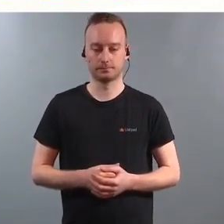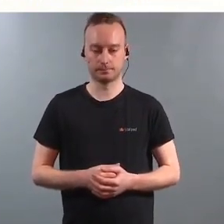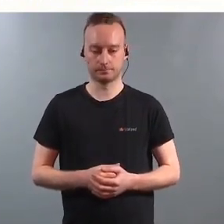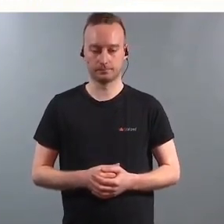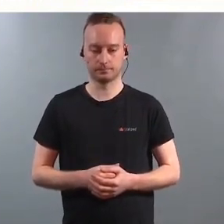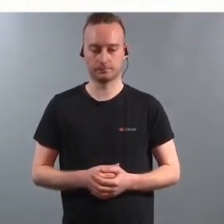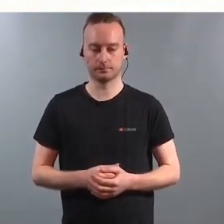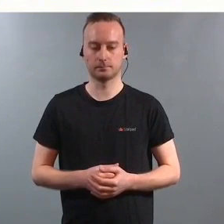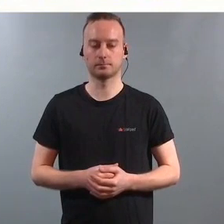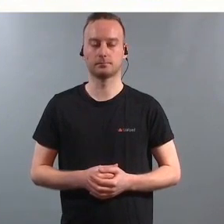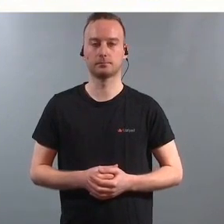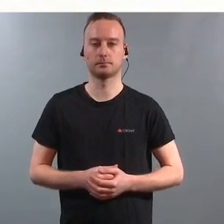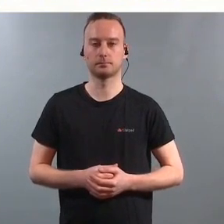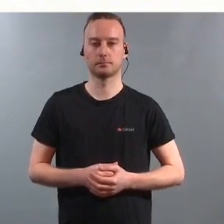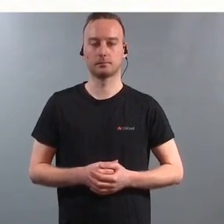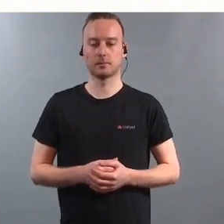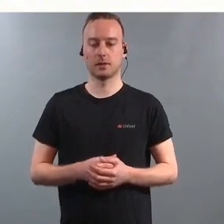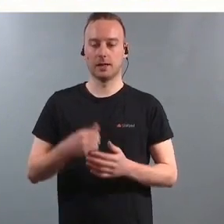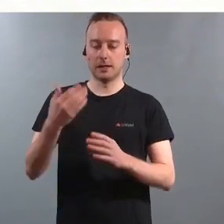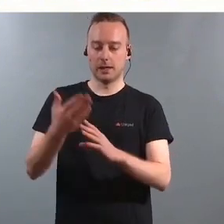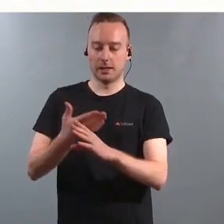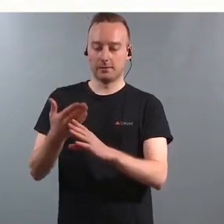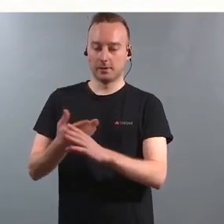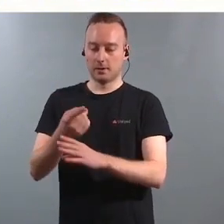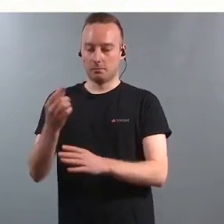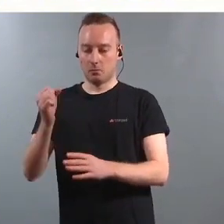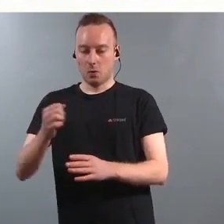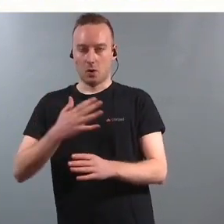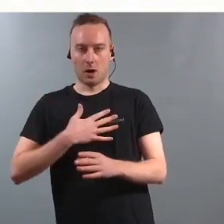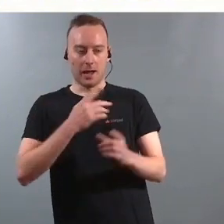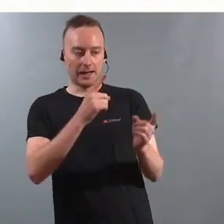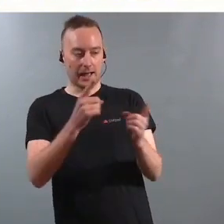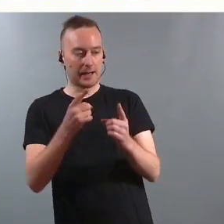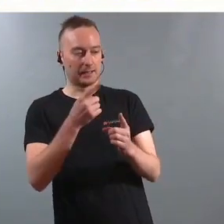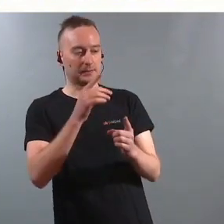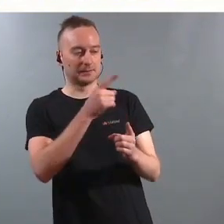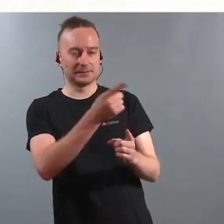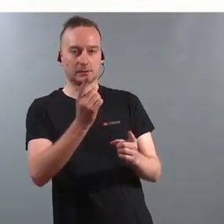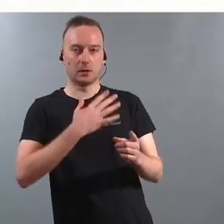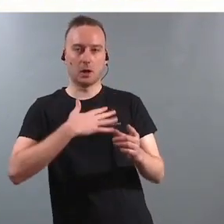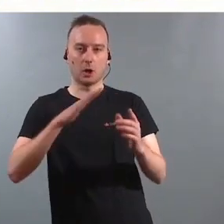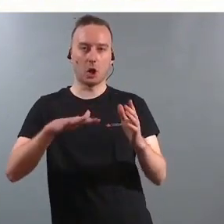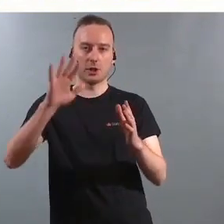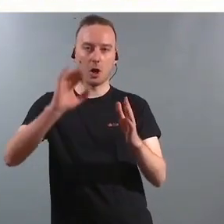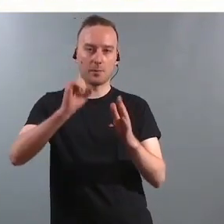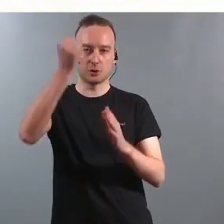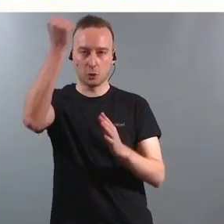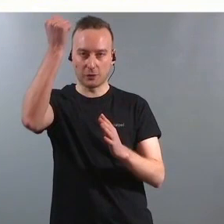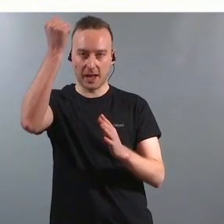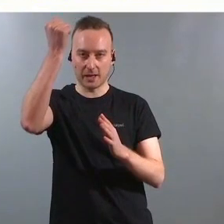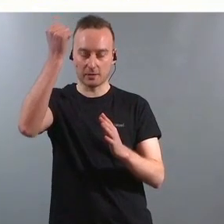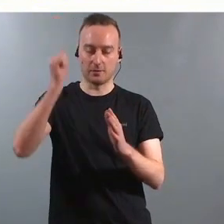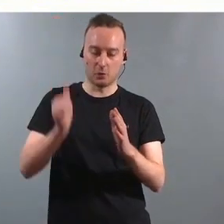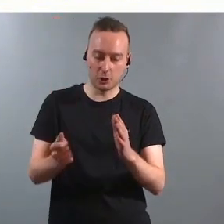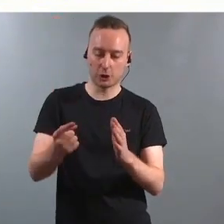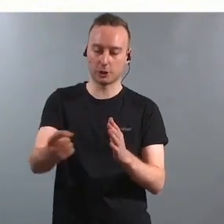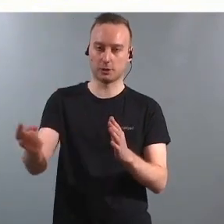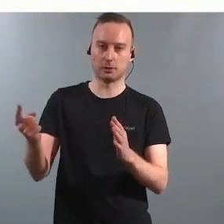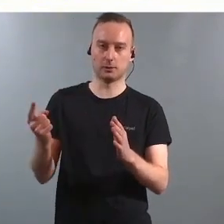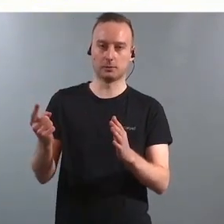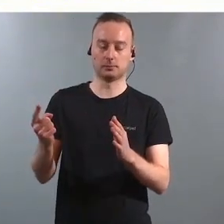Det at elevene må ha lærere som har høye ambisjoner på deres vegne, det er en viktig